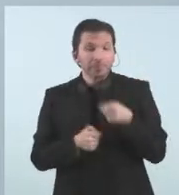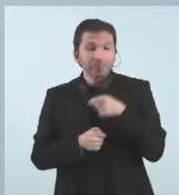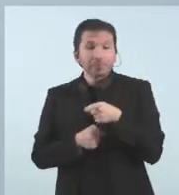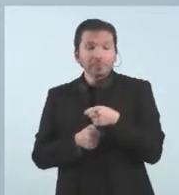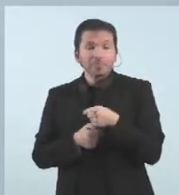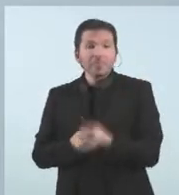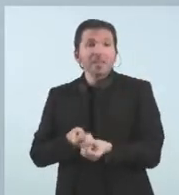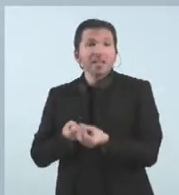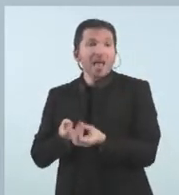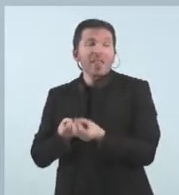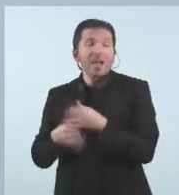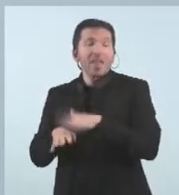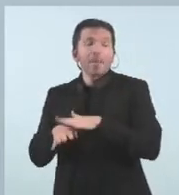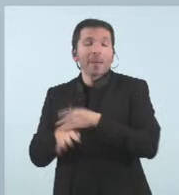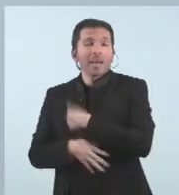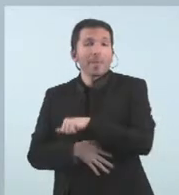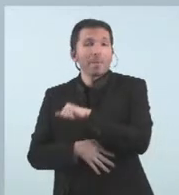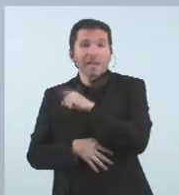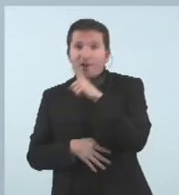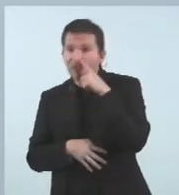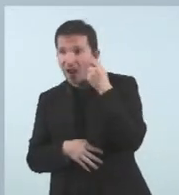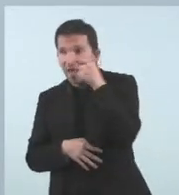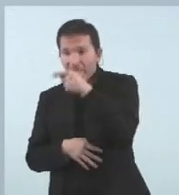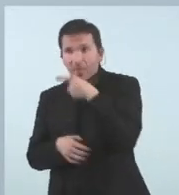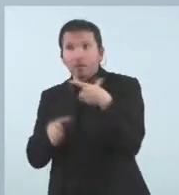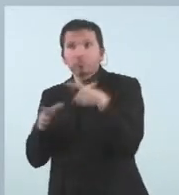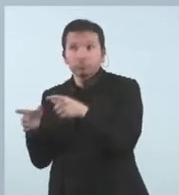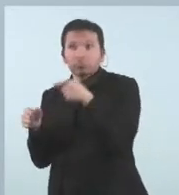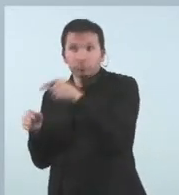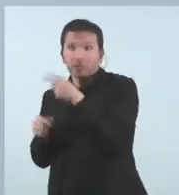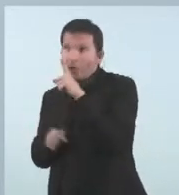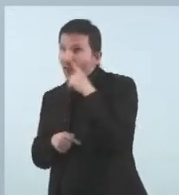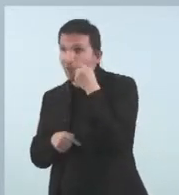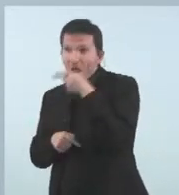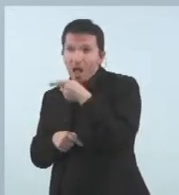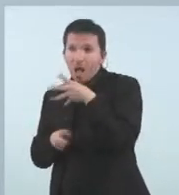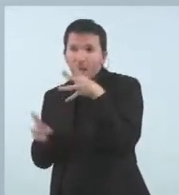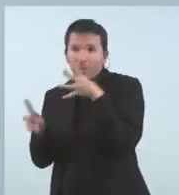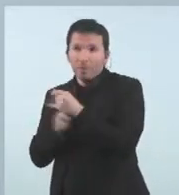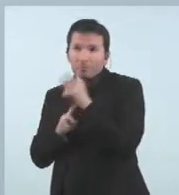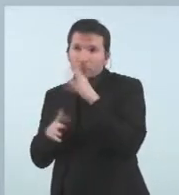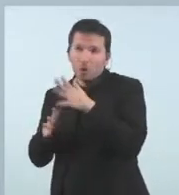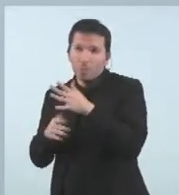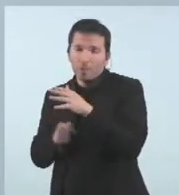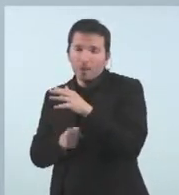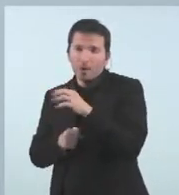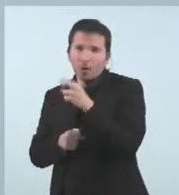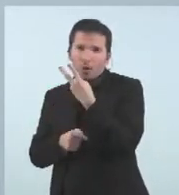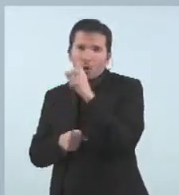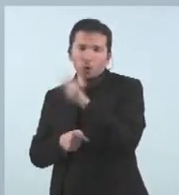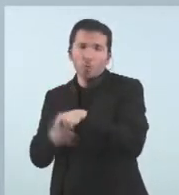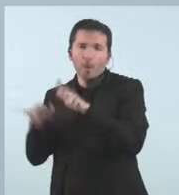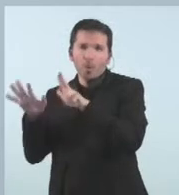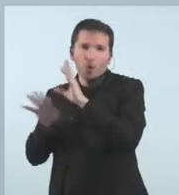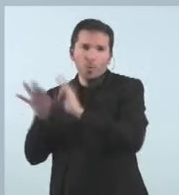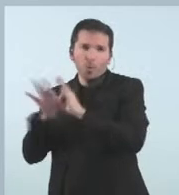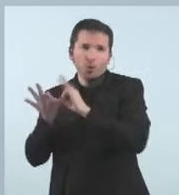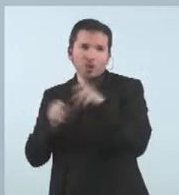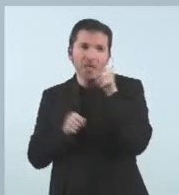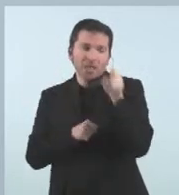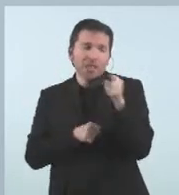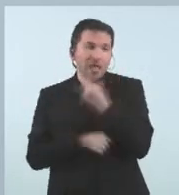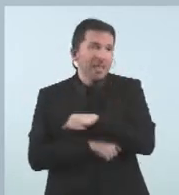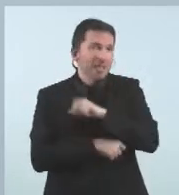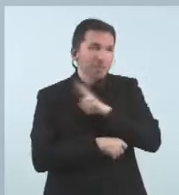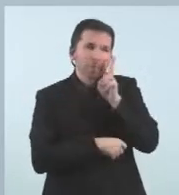avançades per Espanya i per França en el cas de França ens trobem amb una dada de més 2,8% i en el cas d